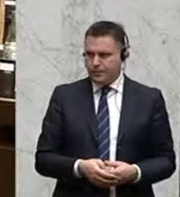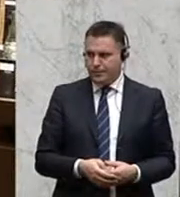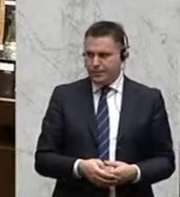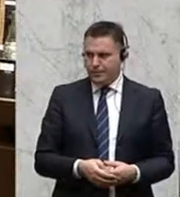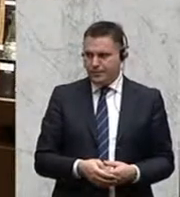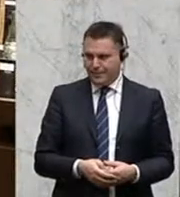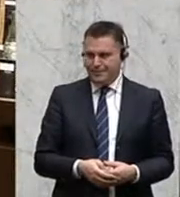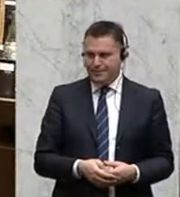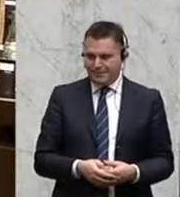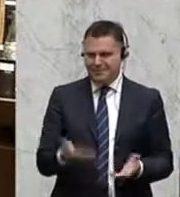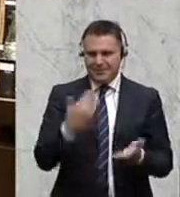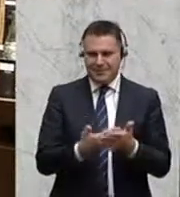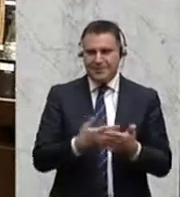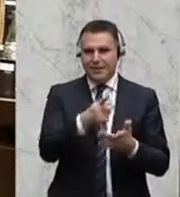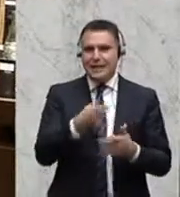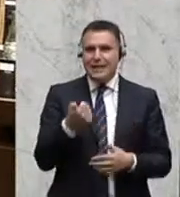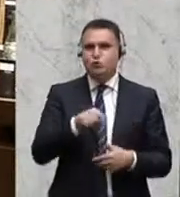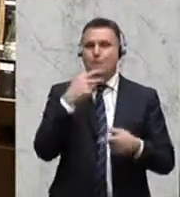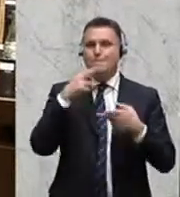Argumentiert Philipp Kucher von der SPÖ.